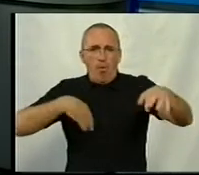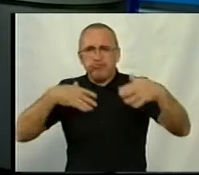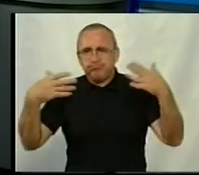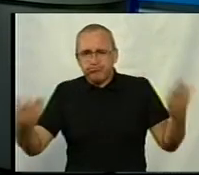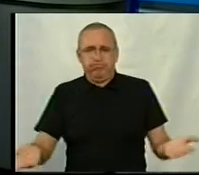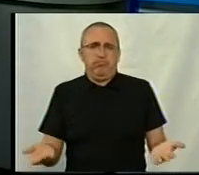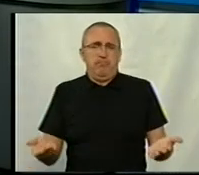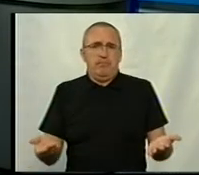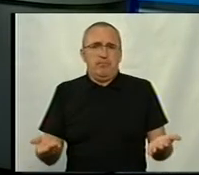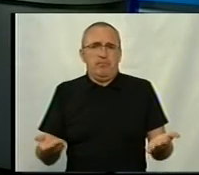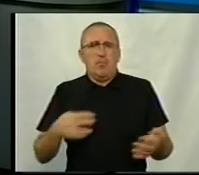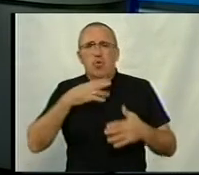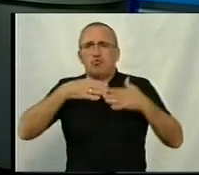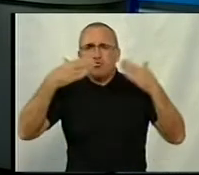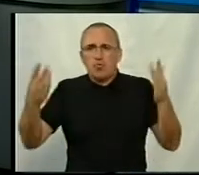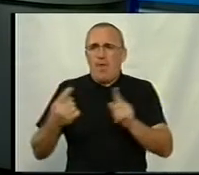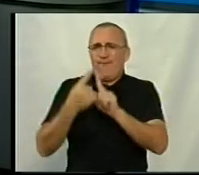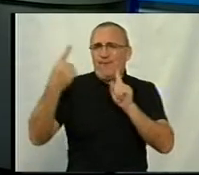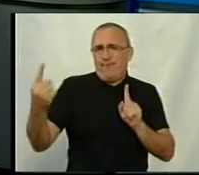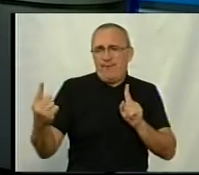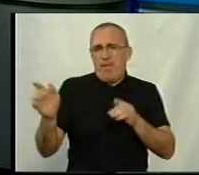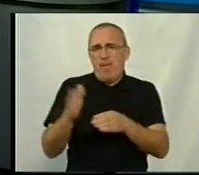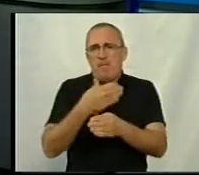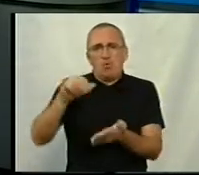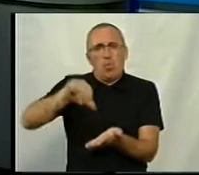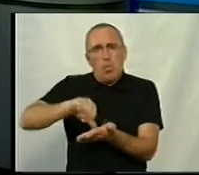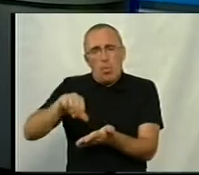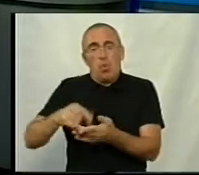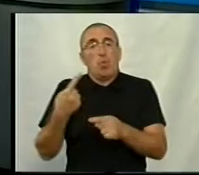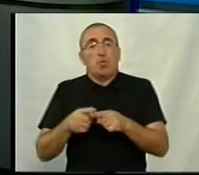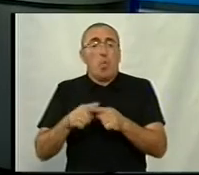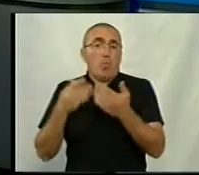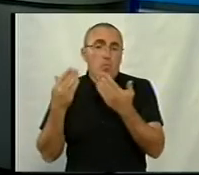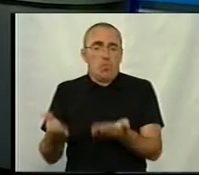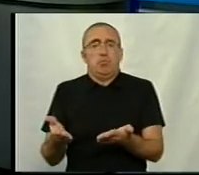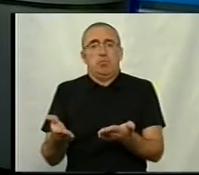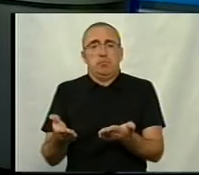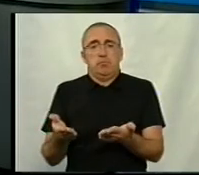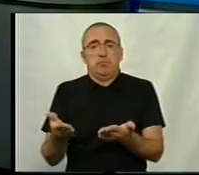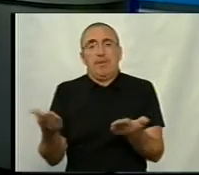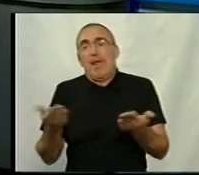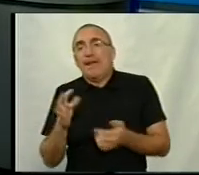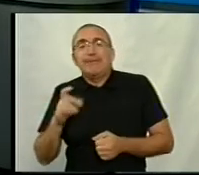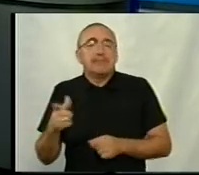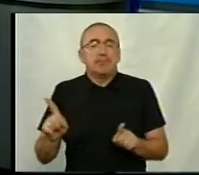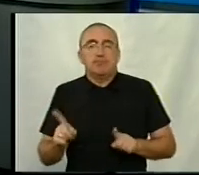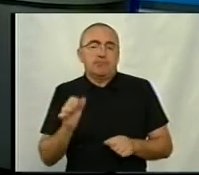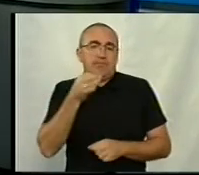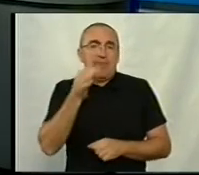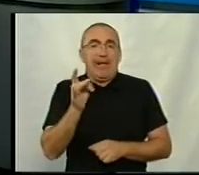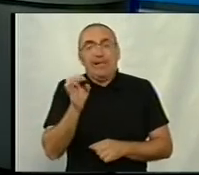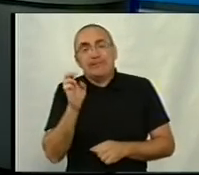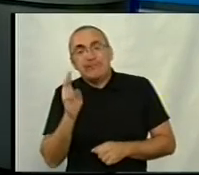досить широкі відстані між учасниками. Тому якихось, скажімо,